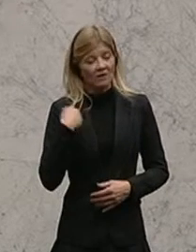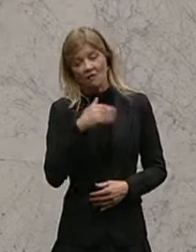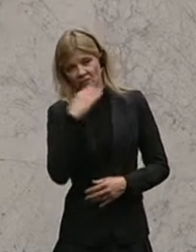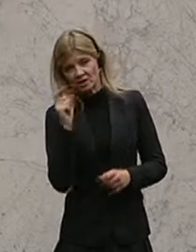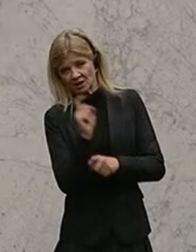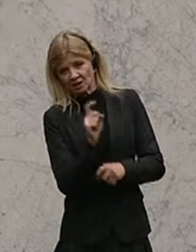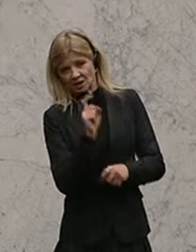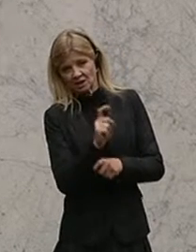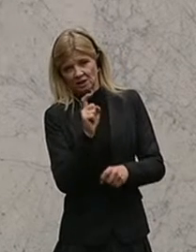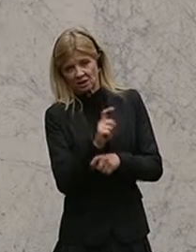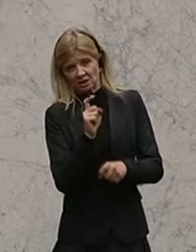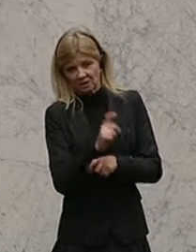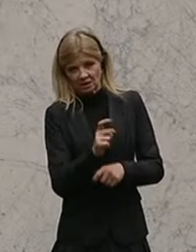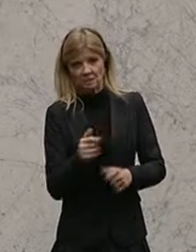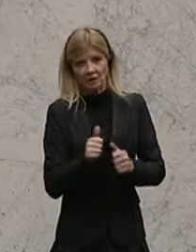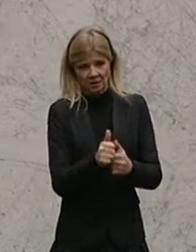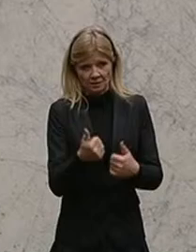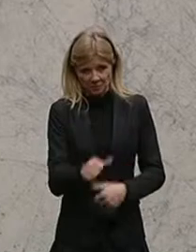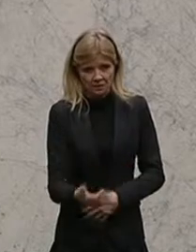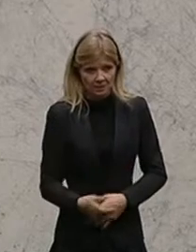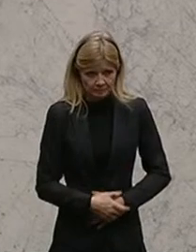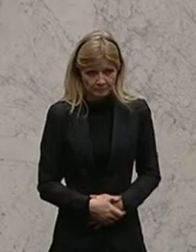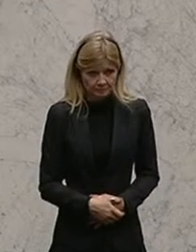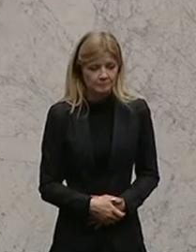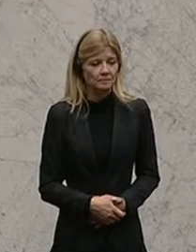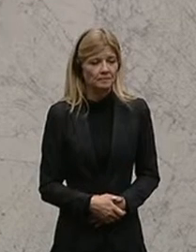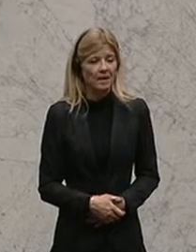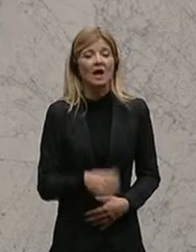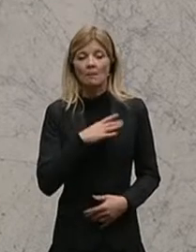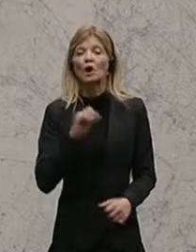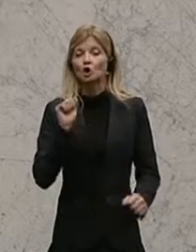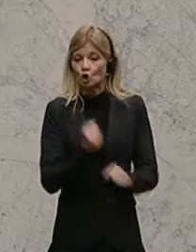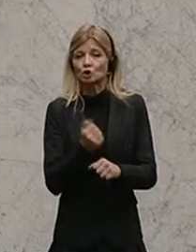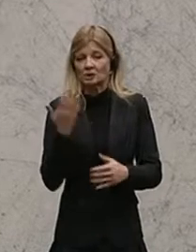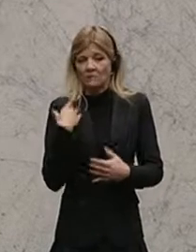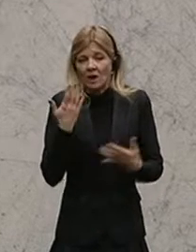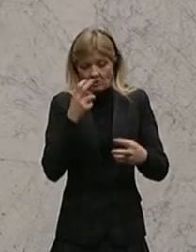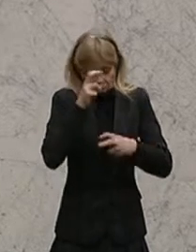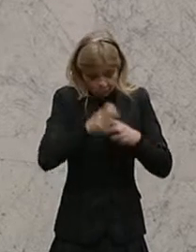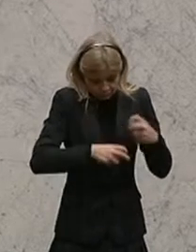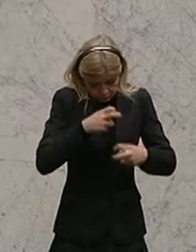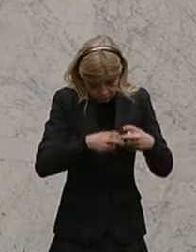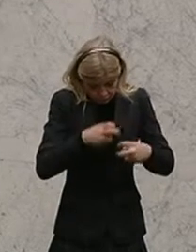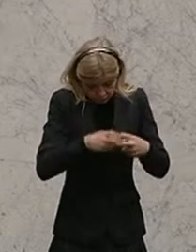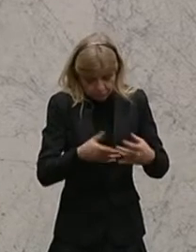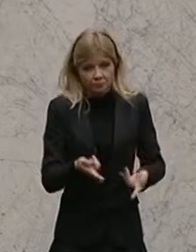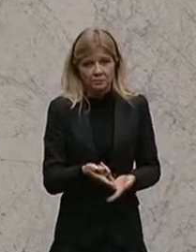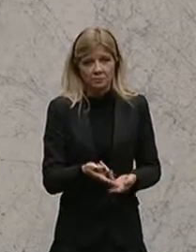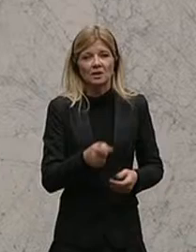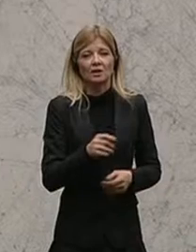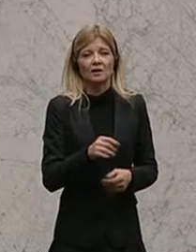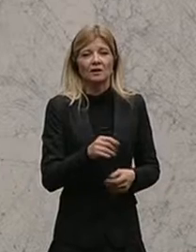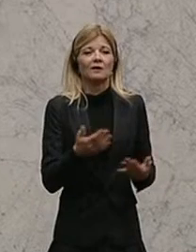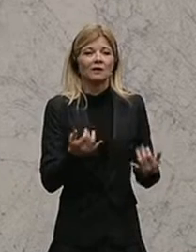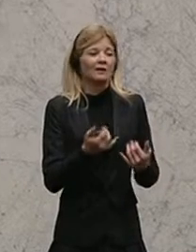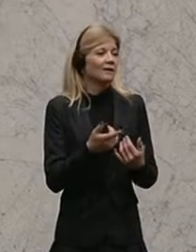Es ist aber trotzdem diese Untersuchung der erste Baustein